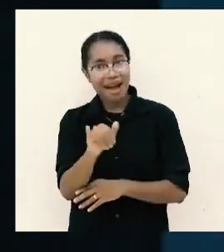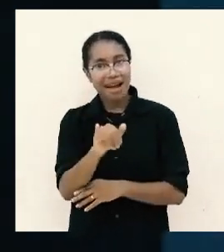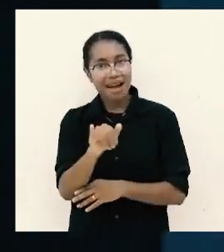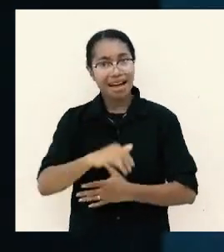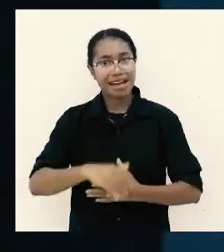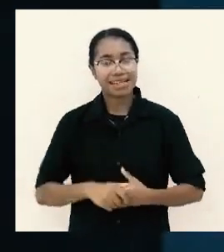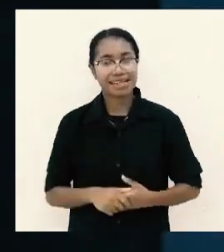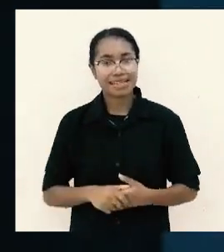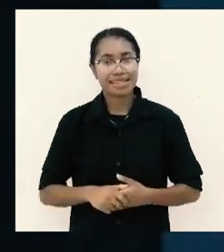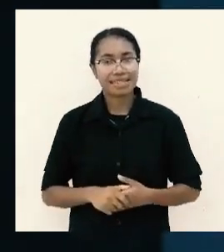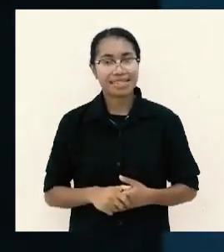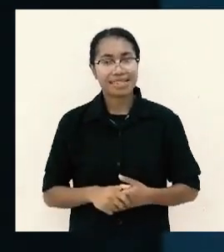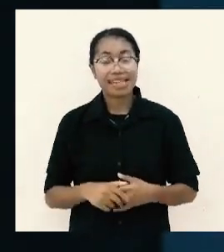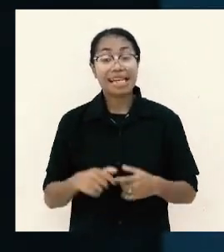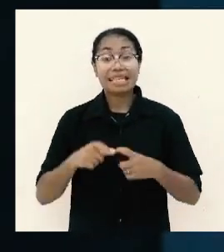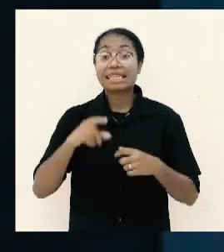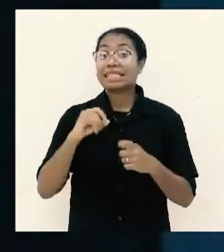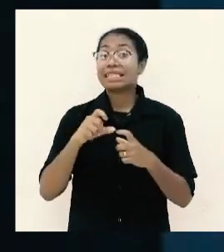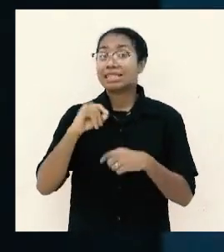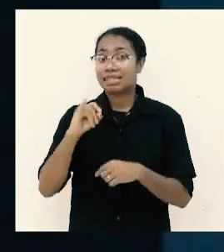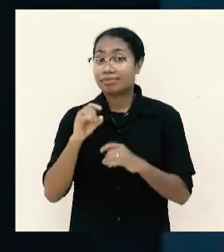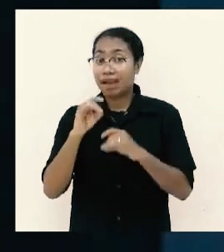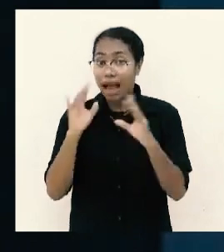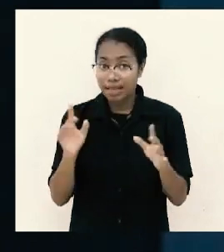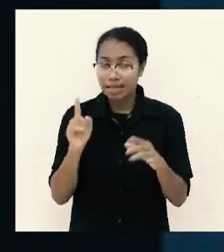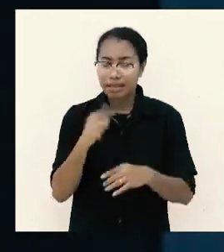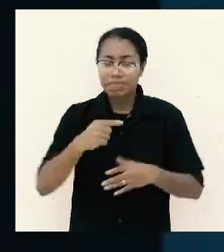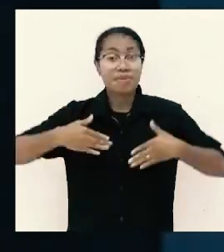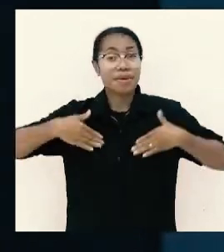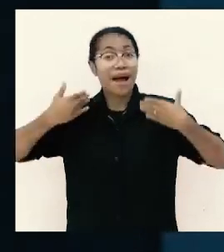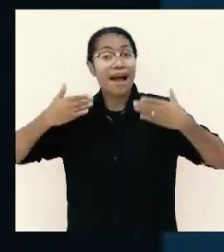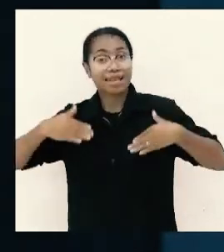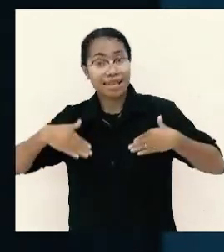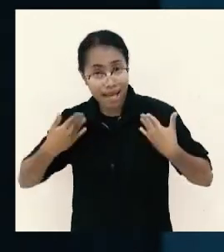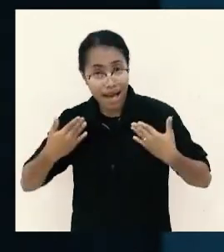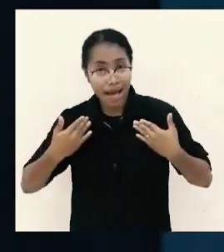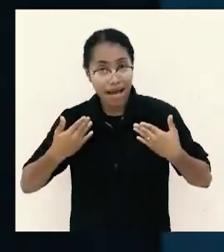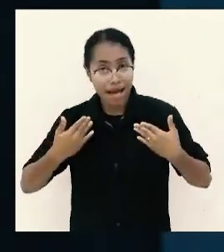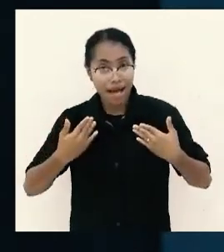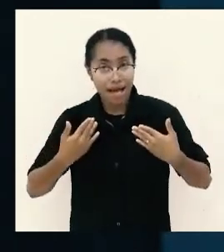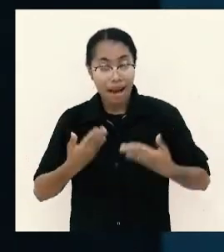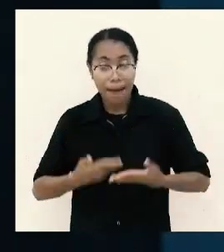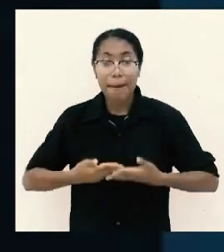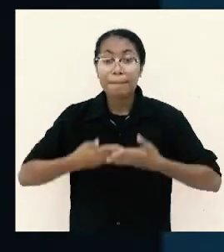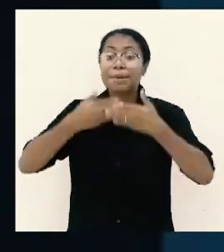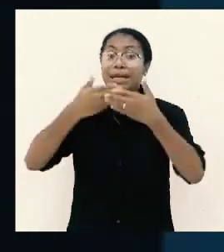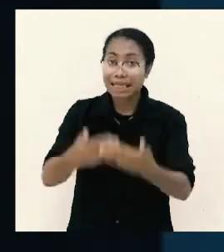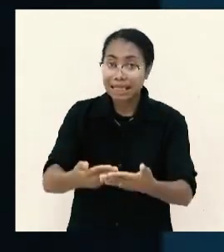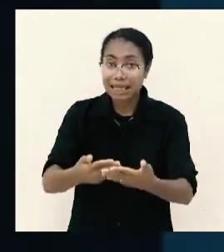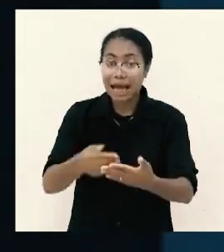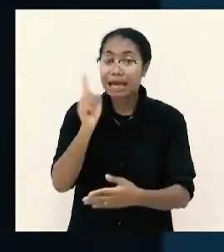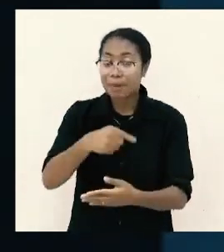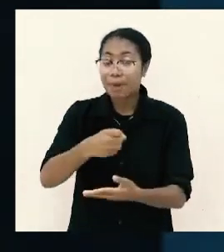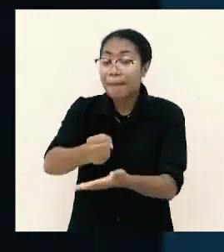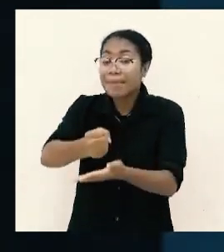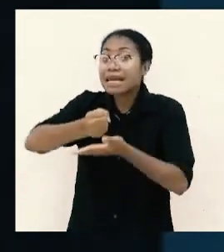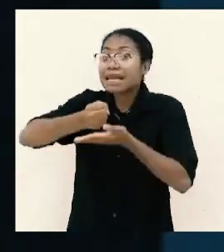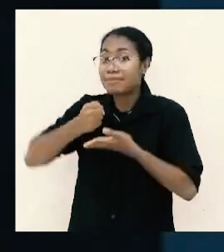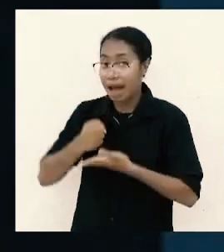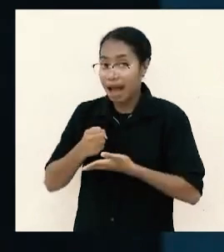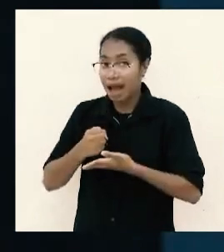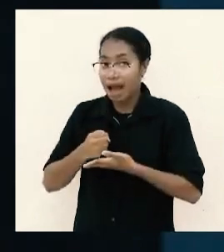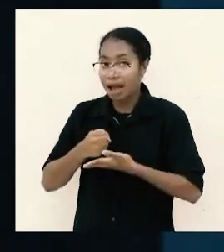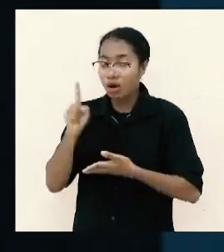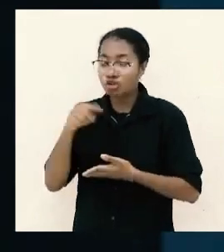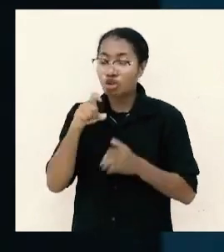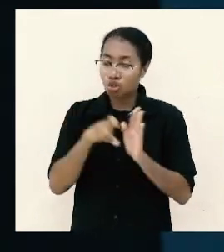di sisi lain lebih berbahagia memberi daripada menerima kalau saya memberi kepada Pak Lomi Pak Lomi